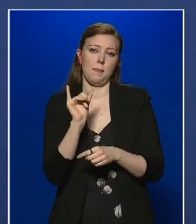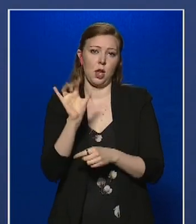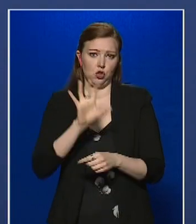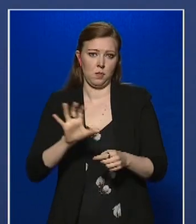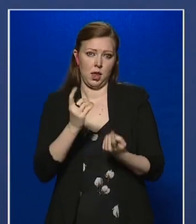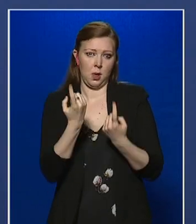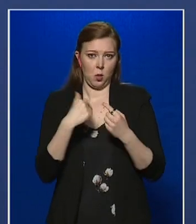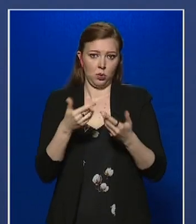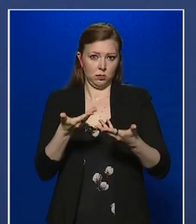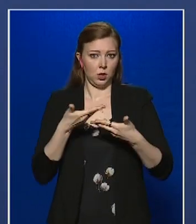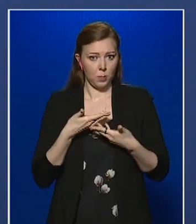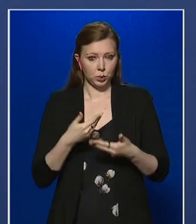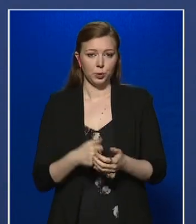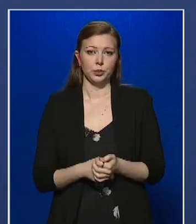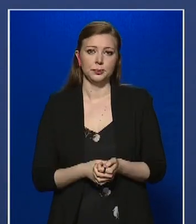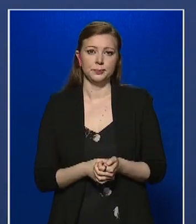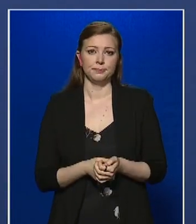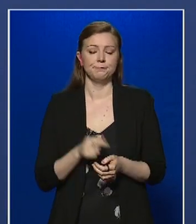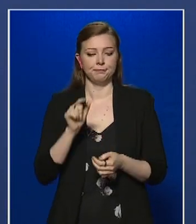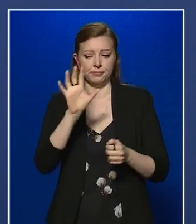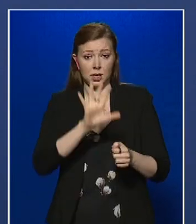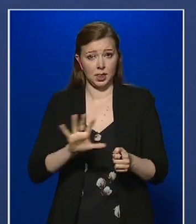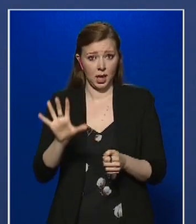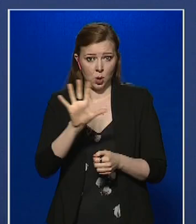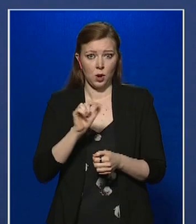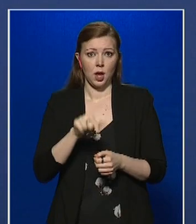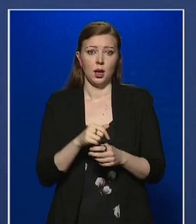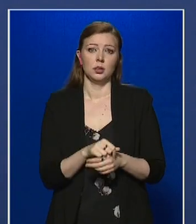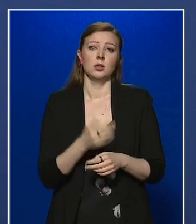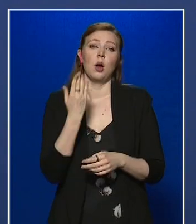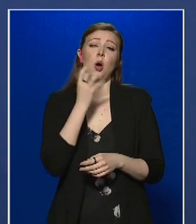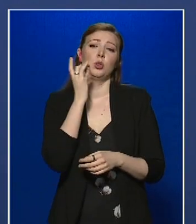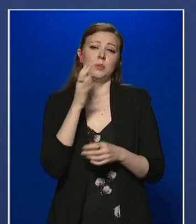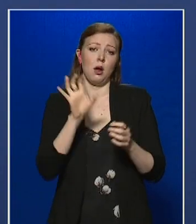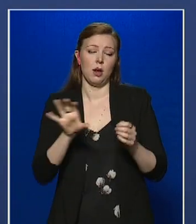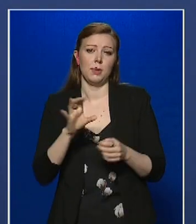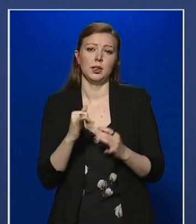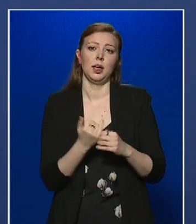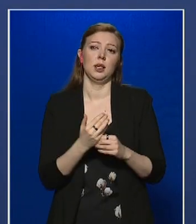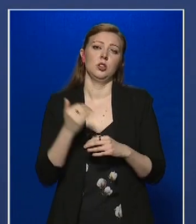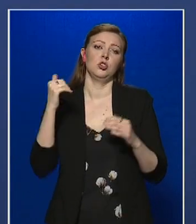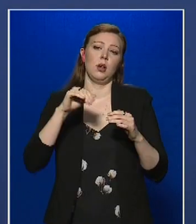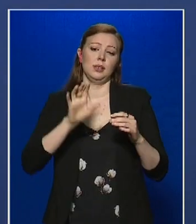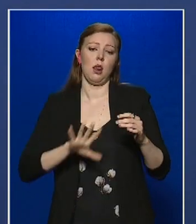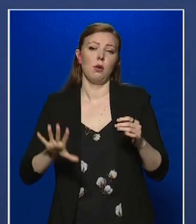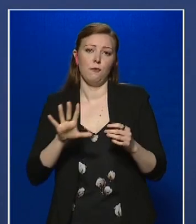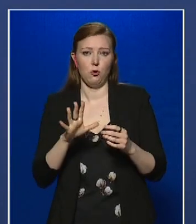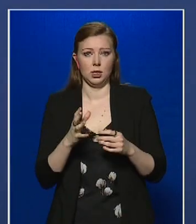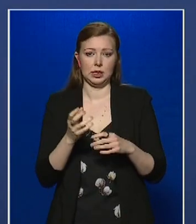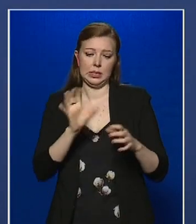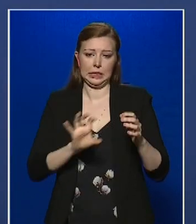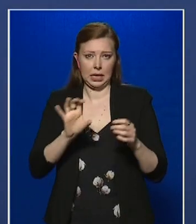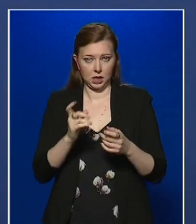megyéből érkezett. Ezt a területet Hajdú-Bihar megye és a délalföldi régió követi,